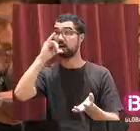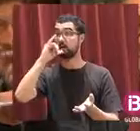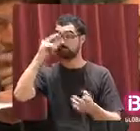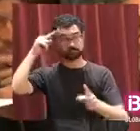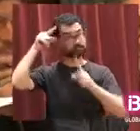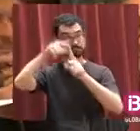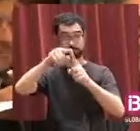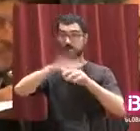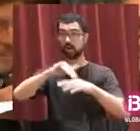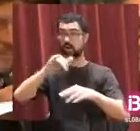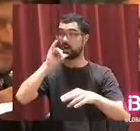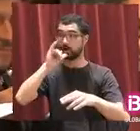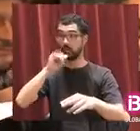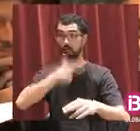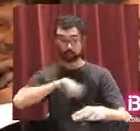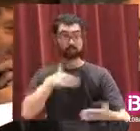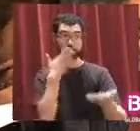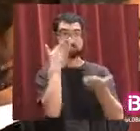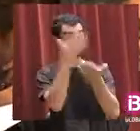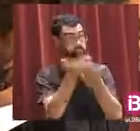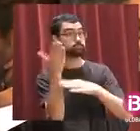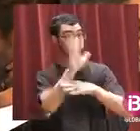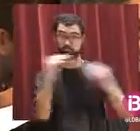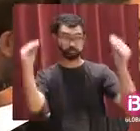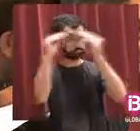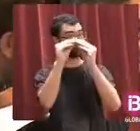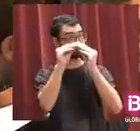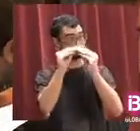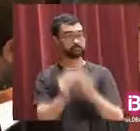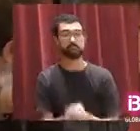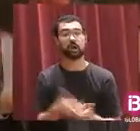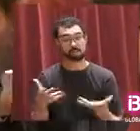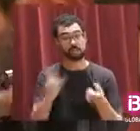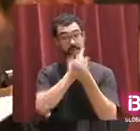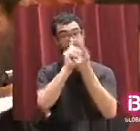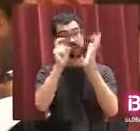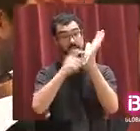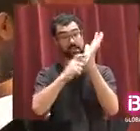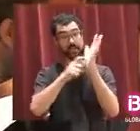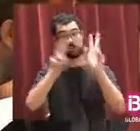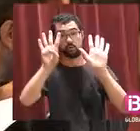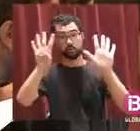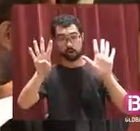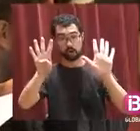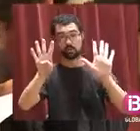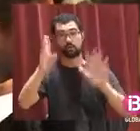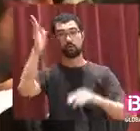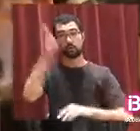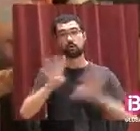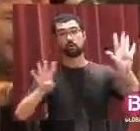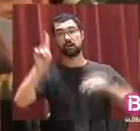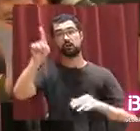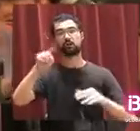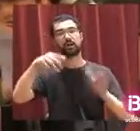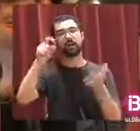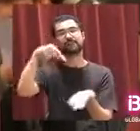les propostes que nosaltres li volíem fer. el fet que la modificació de la llei 9-91, que regula el cànon